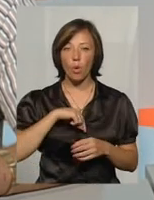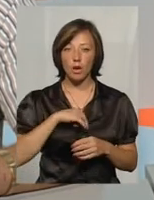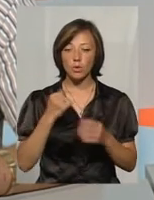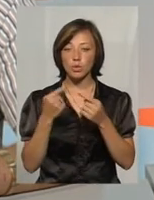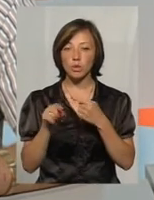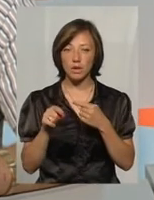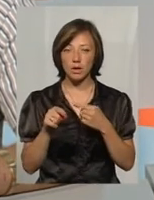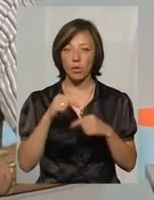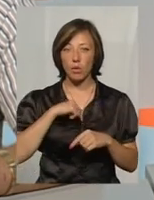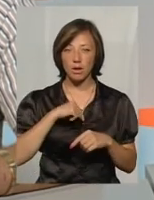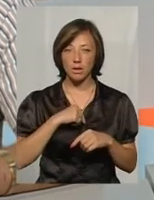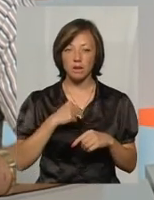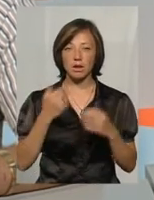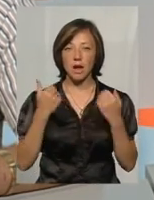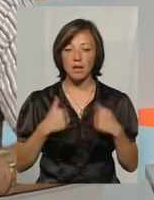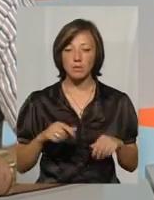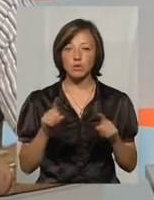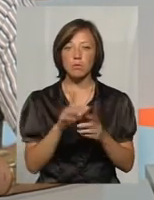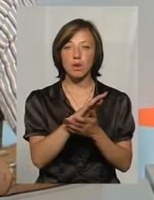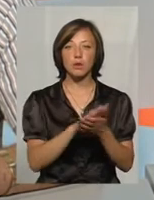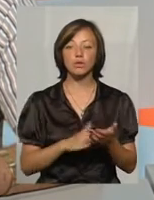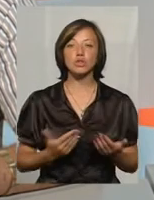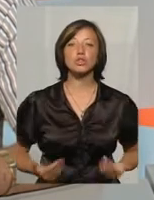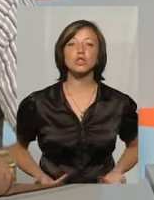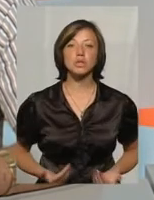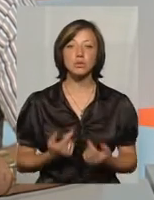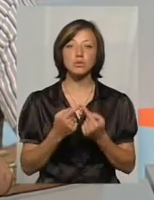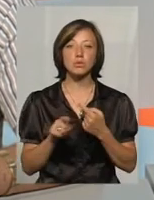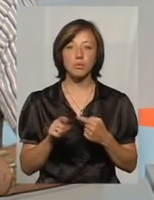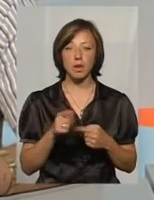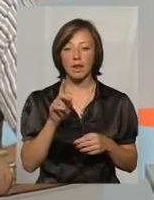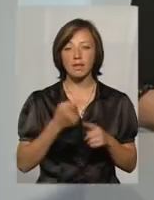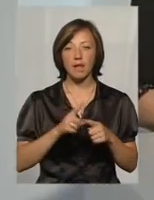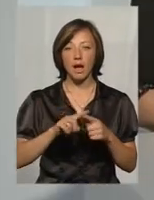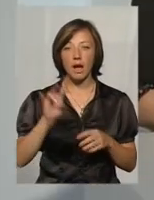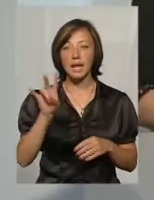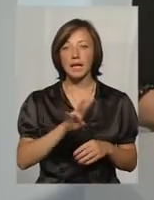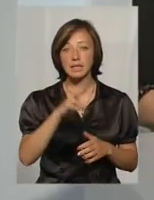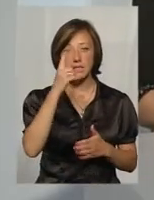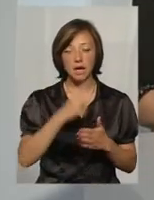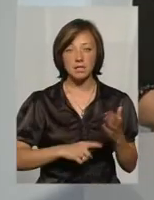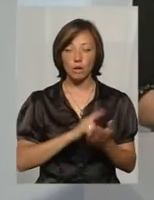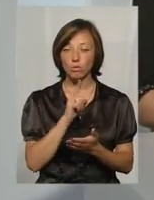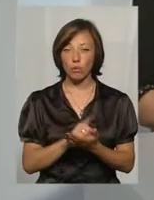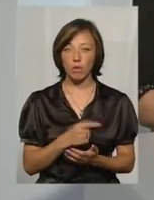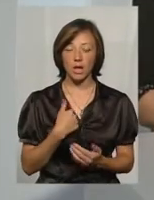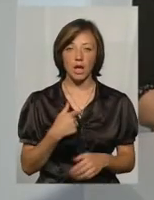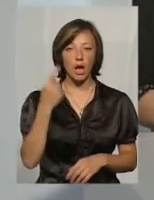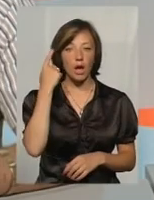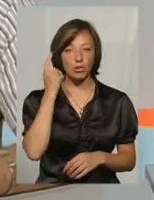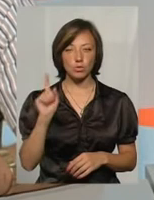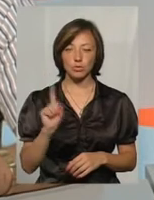інші органі органів для того, щоб продовжити життя. Це християнський долг. Тому я думаю, що